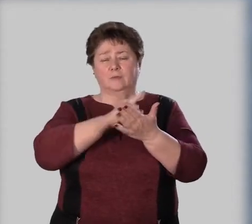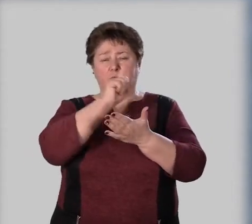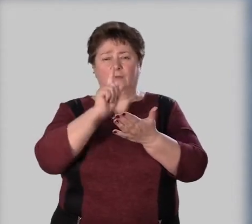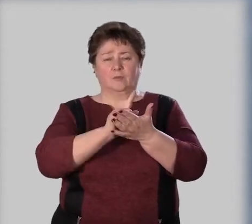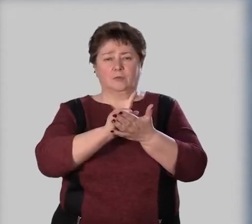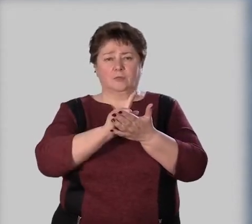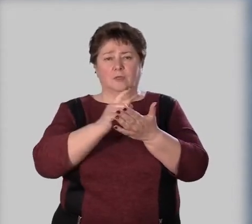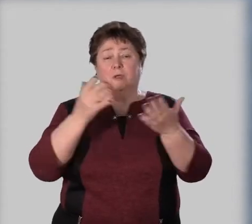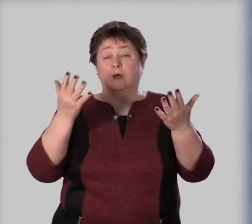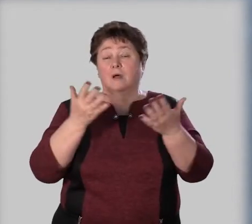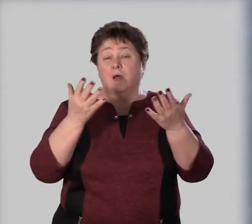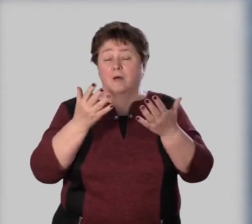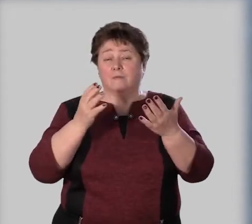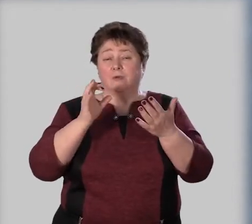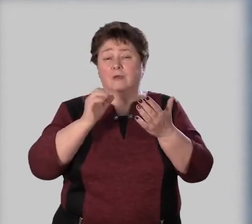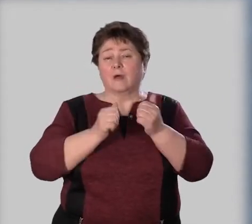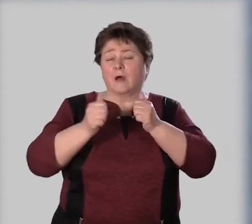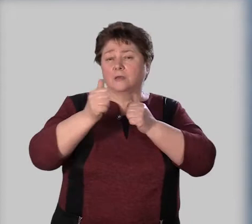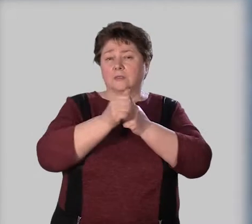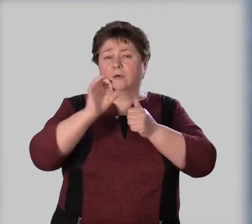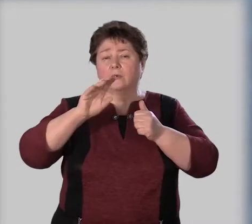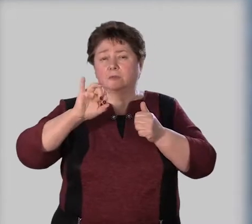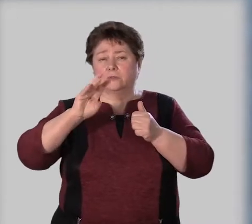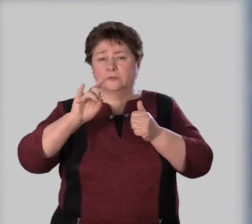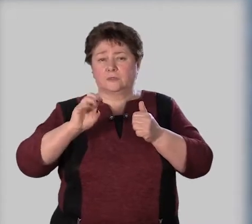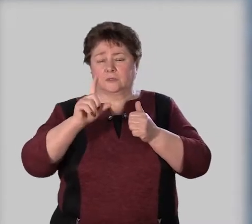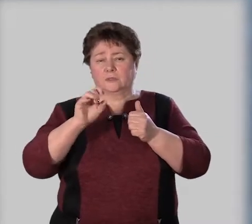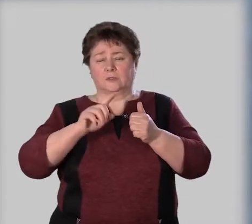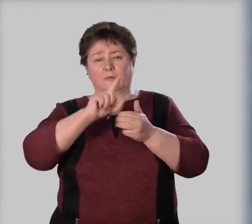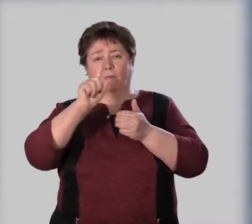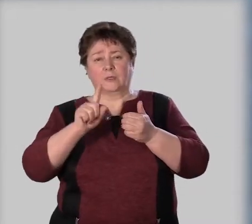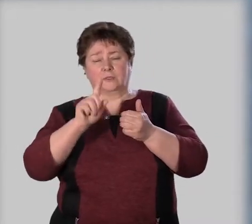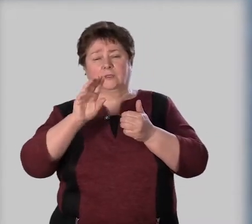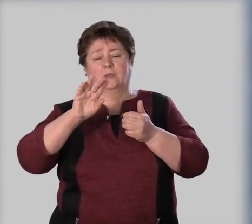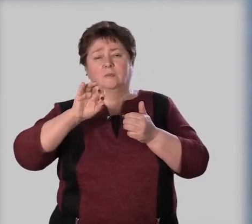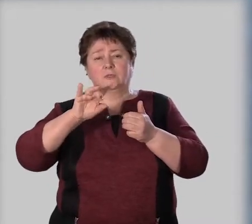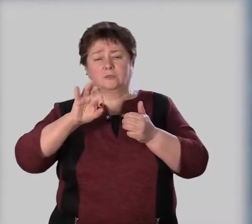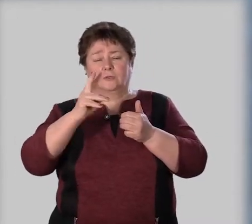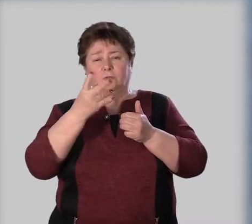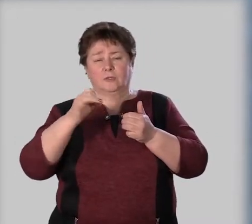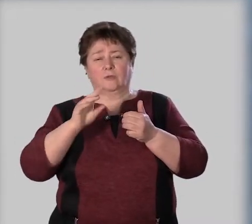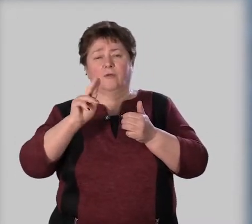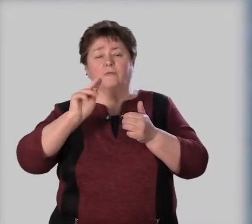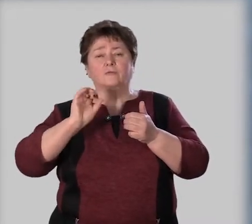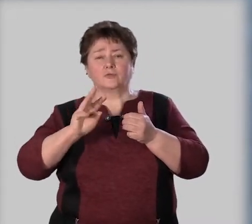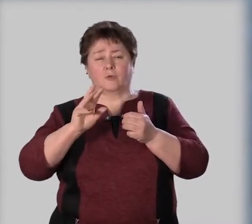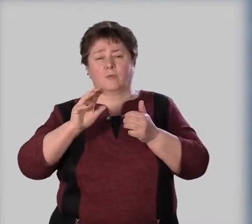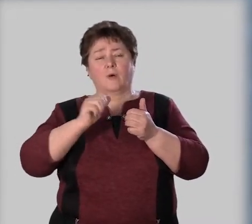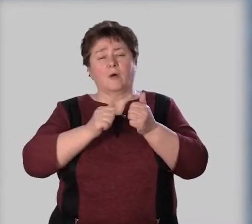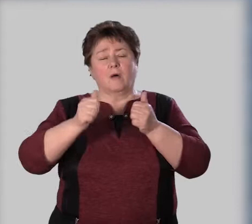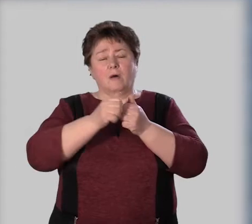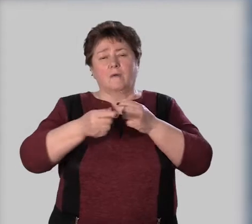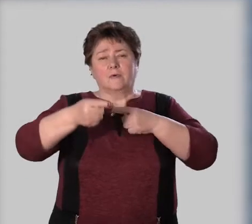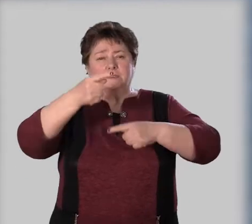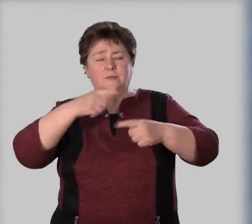ответим на вопросы. Каковы особенности относительных и вопросительных местоимений? В чем особенность